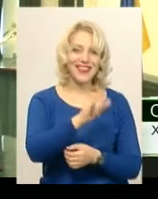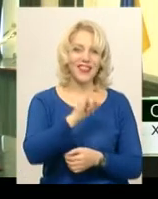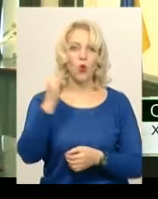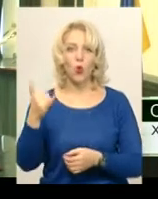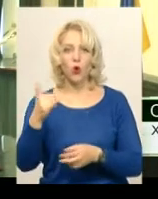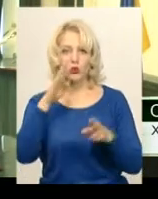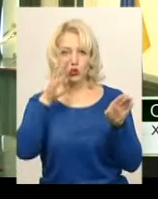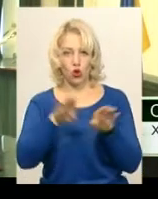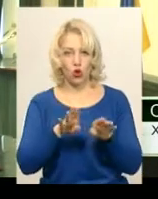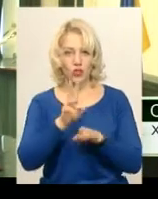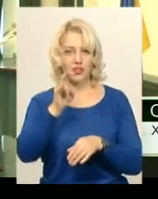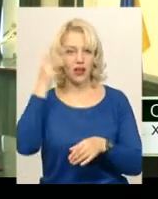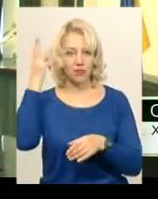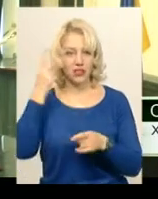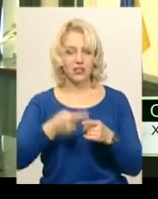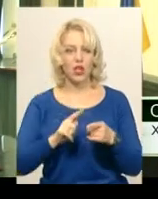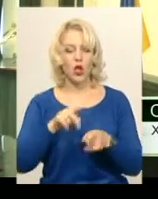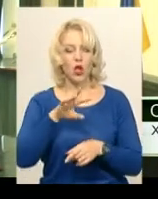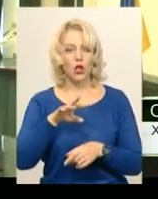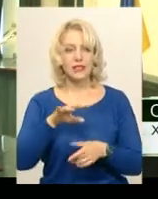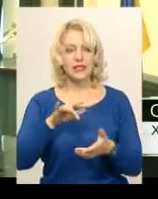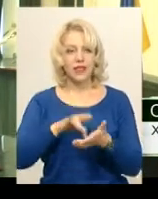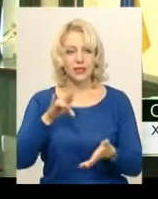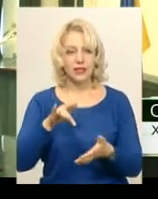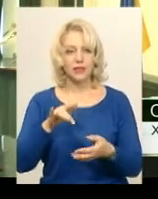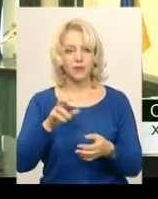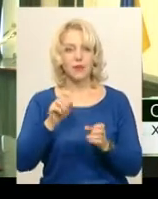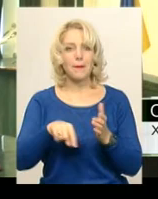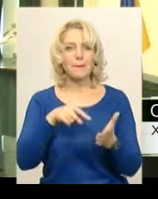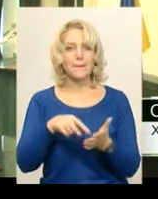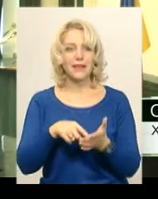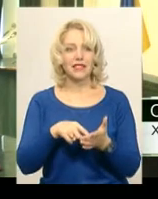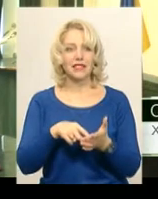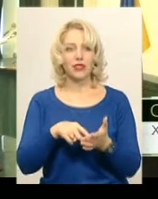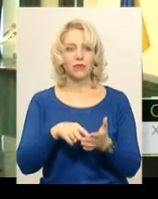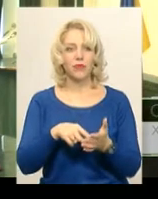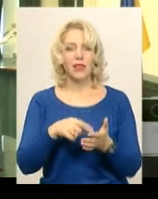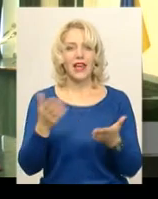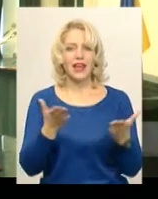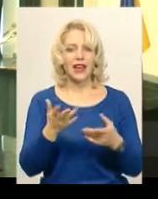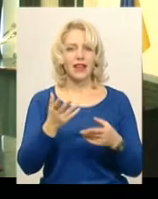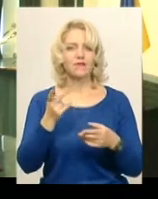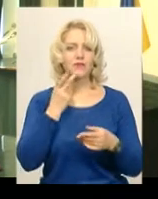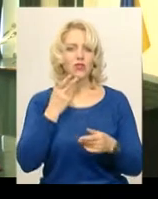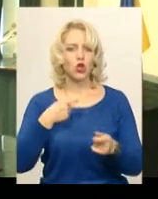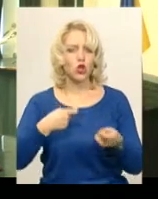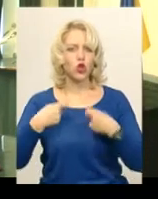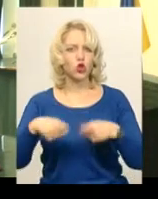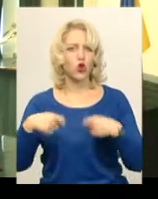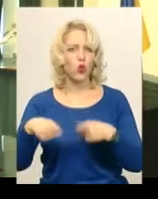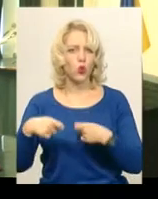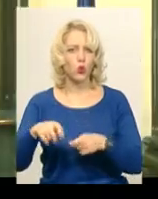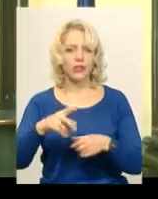схоже на Хмельницький, тому що це логістичний центр і місто, скажімо так, місторинок, місто, яке торгує з понад 200